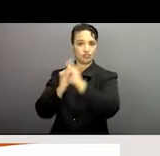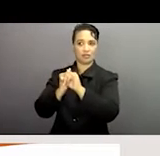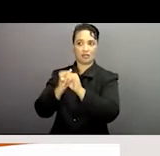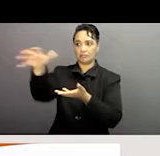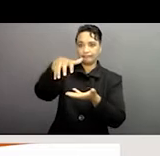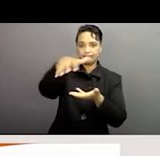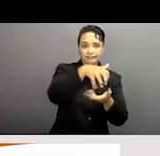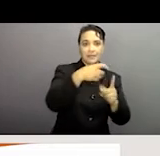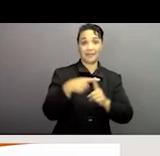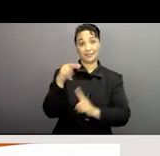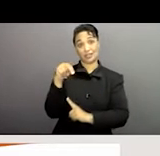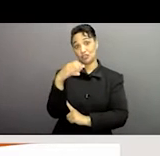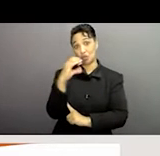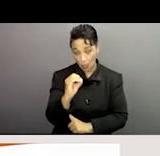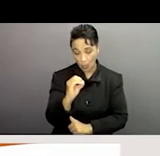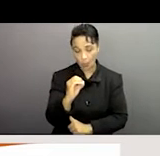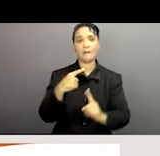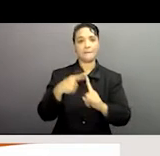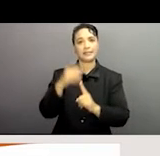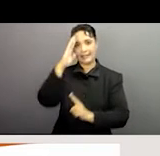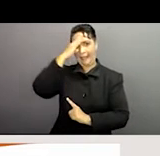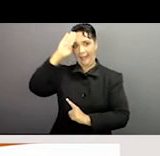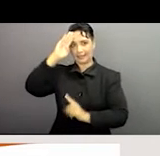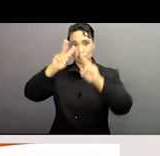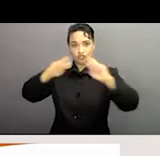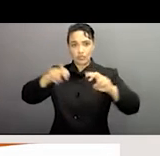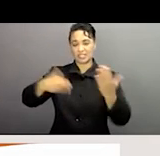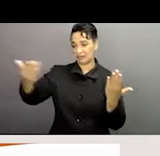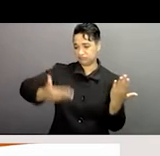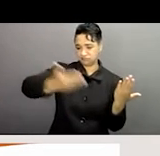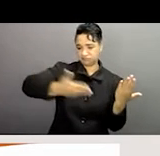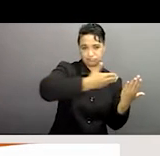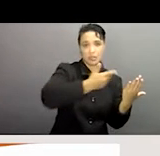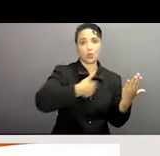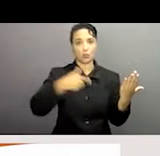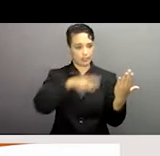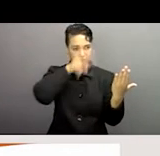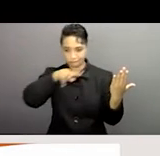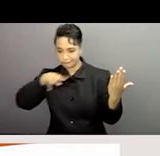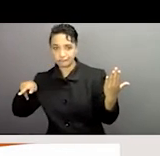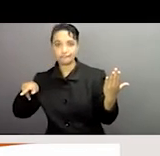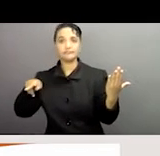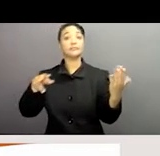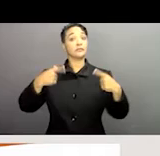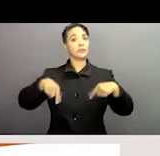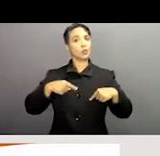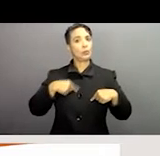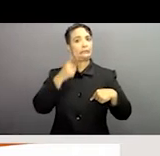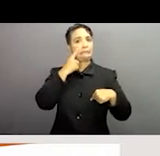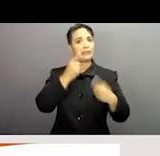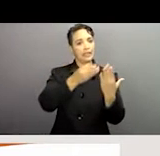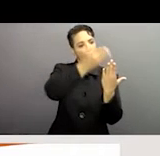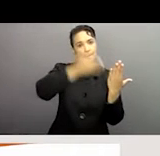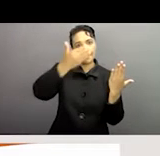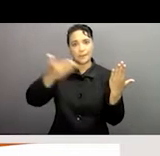des ONG aussi, des parties prenantes, aussi bien que les recherches qui été faites par certaines académies. Et afin de trianguler,